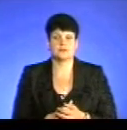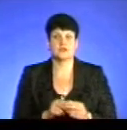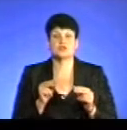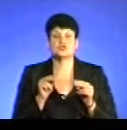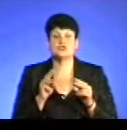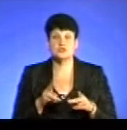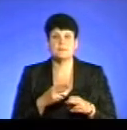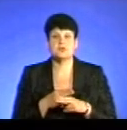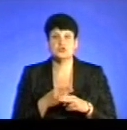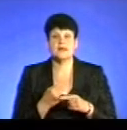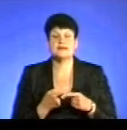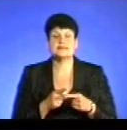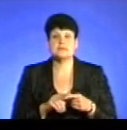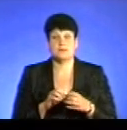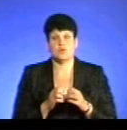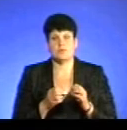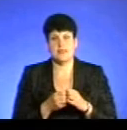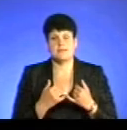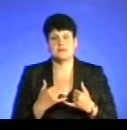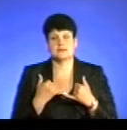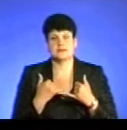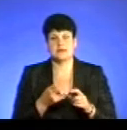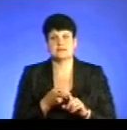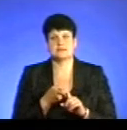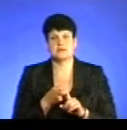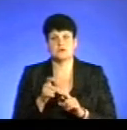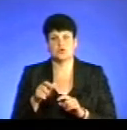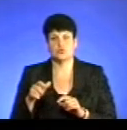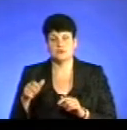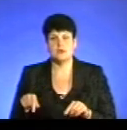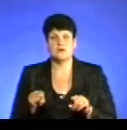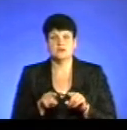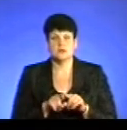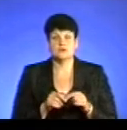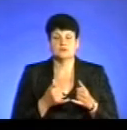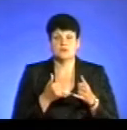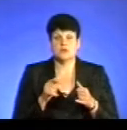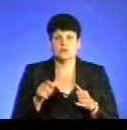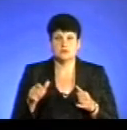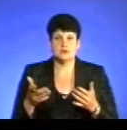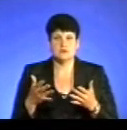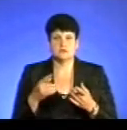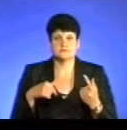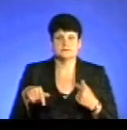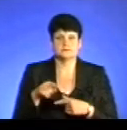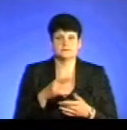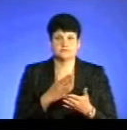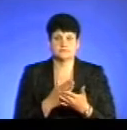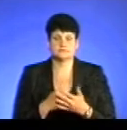загрожує загалом ця проблема для залежних людей і також для людей, які оточують їх?